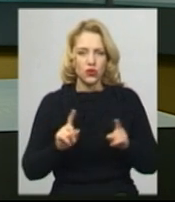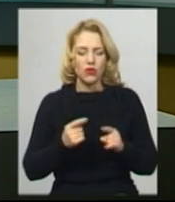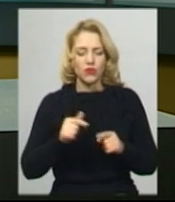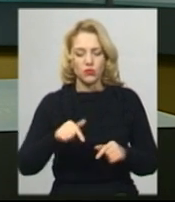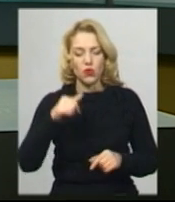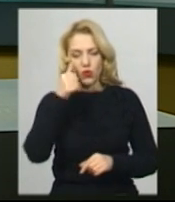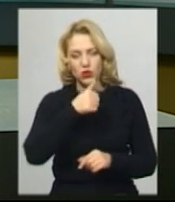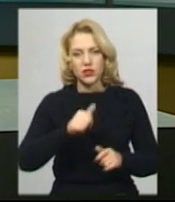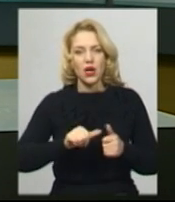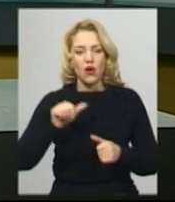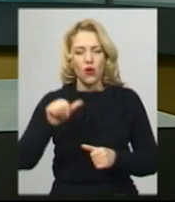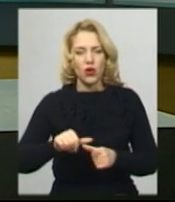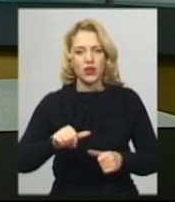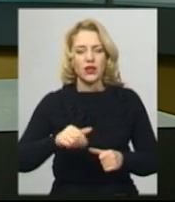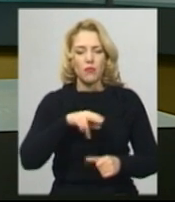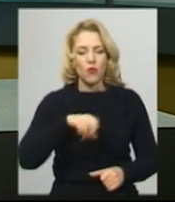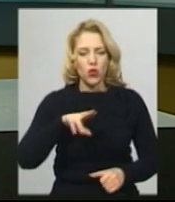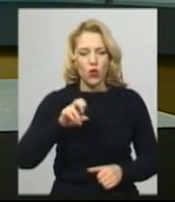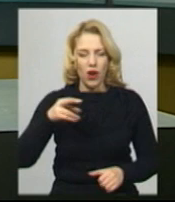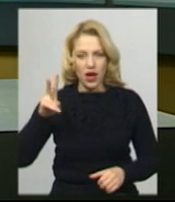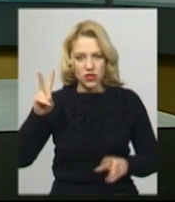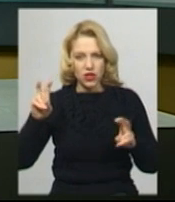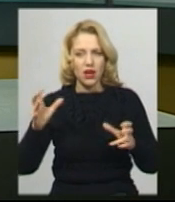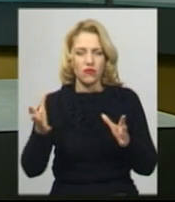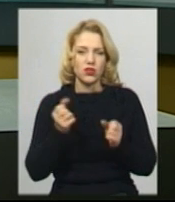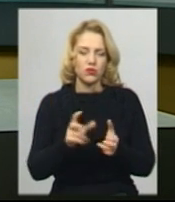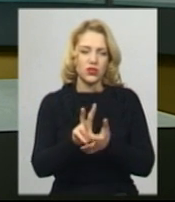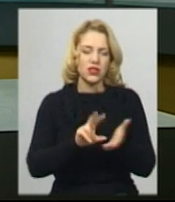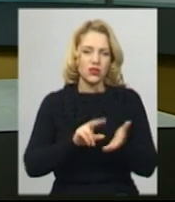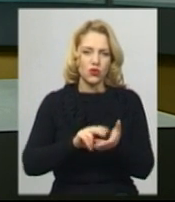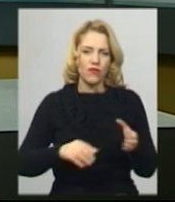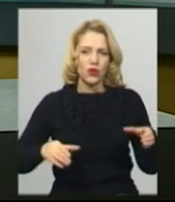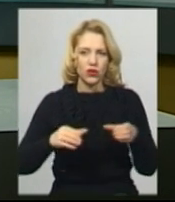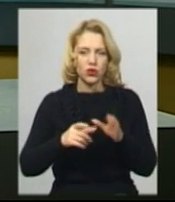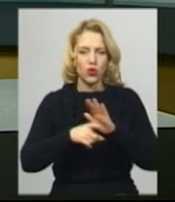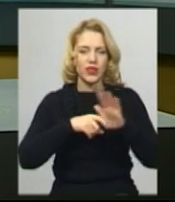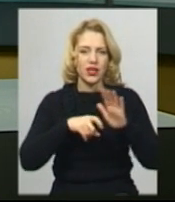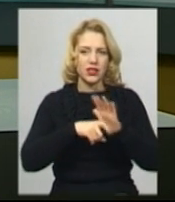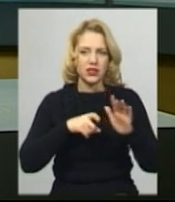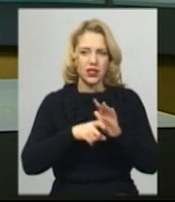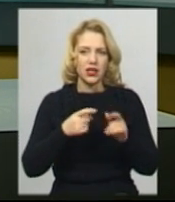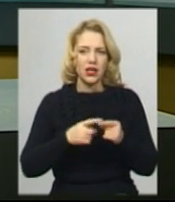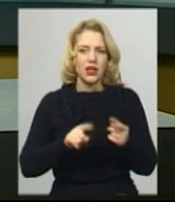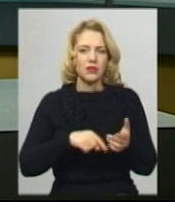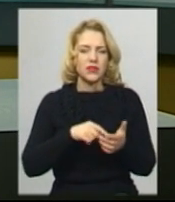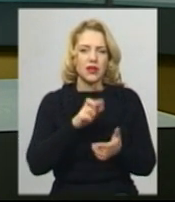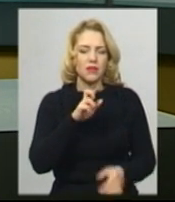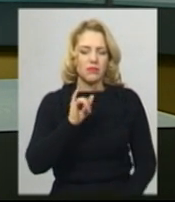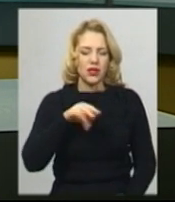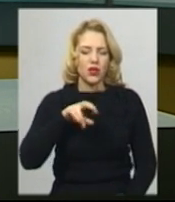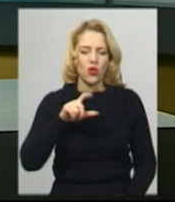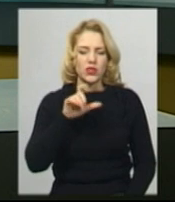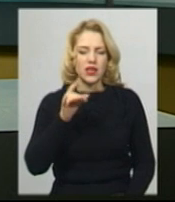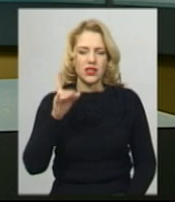«Подолянчика» візьмуть участь зразковий художній колектив «Усмішка» Донецького палацу дітей та юнацтва міста Білозерське та